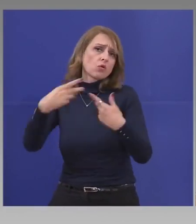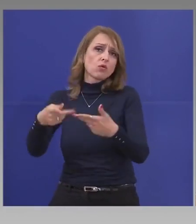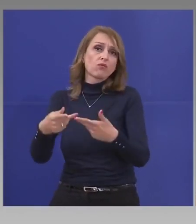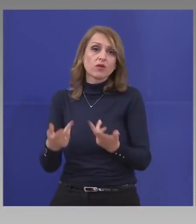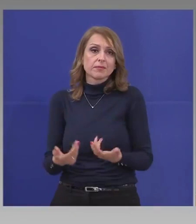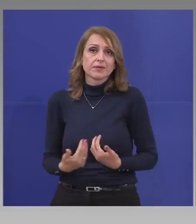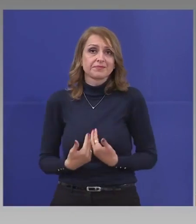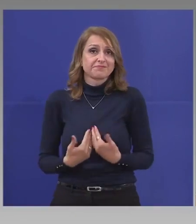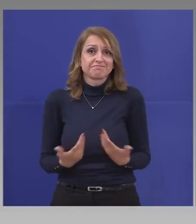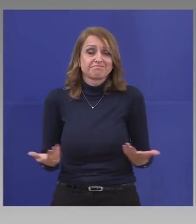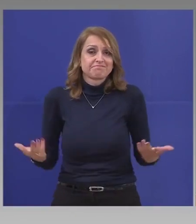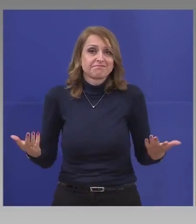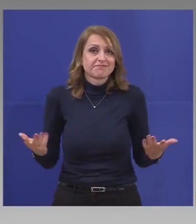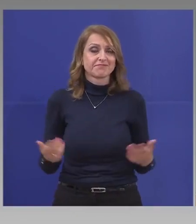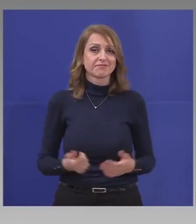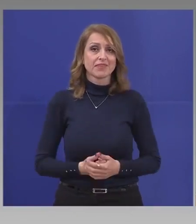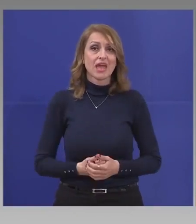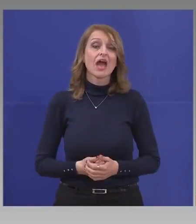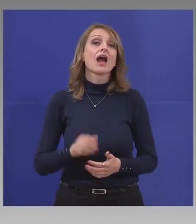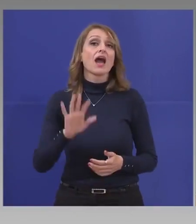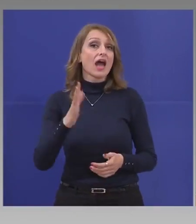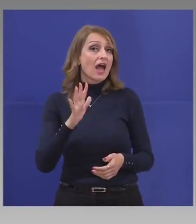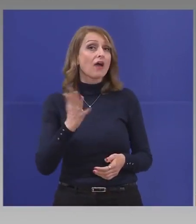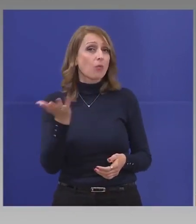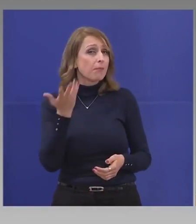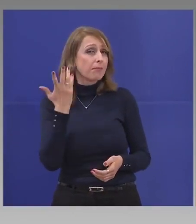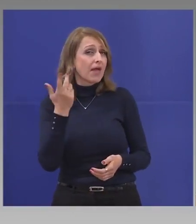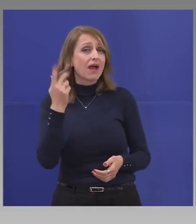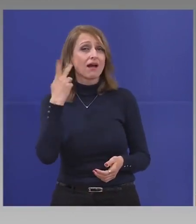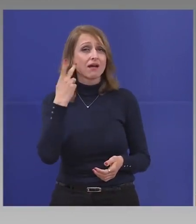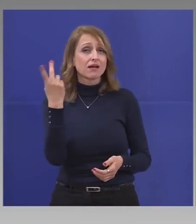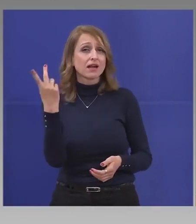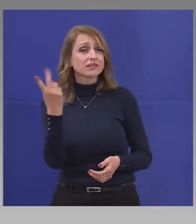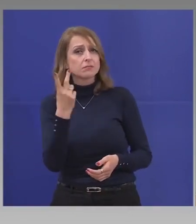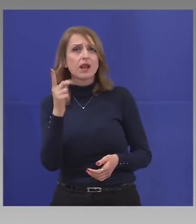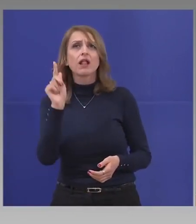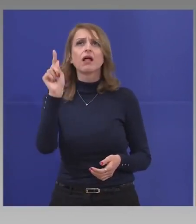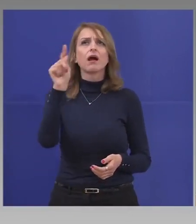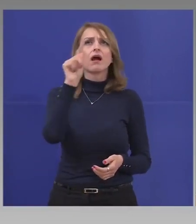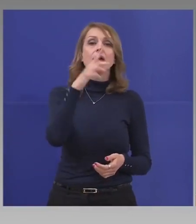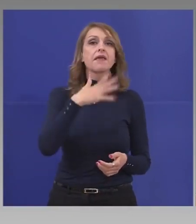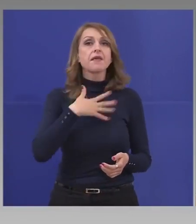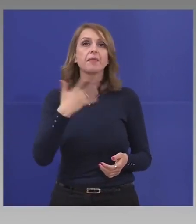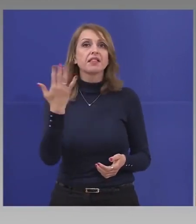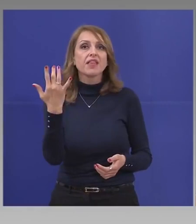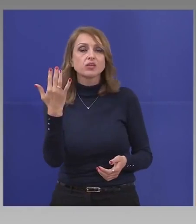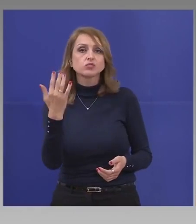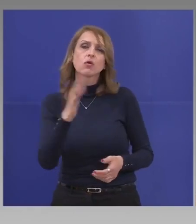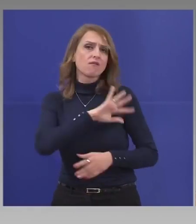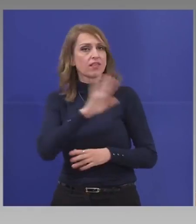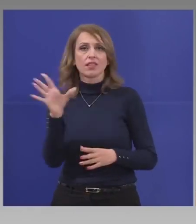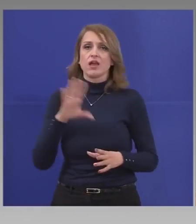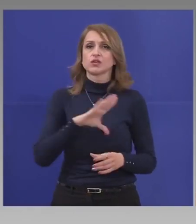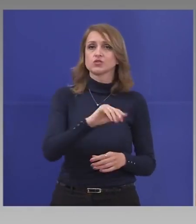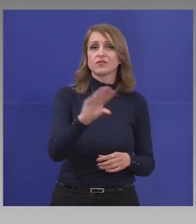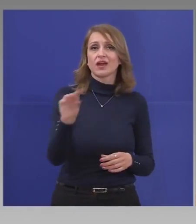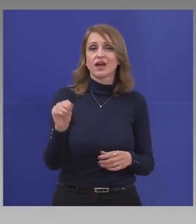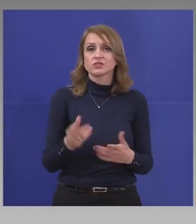Аз ако бях разбрал, че някъде има нещо по това въпрос, си го приложа веднага.